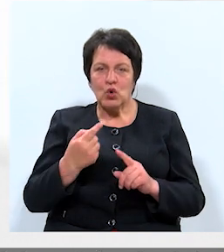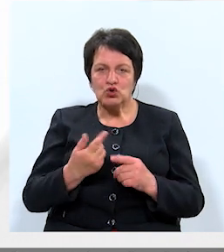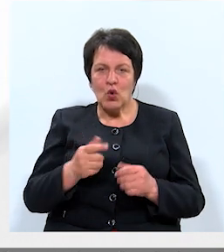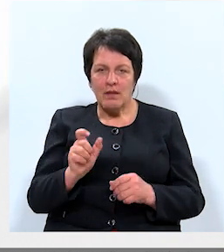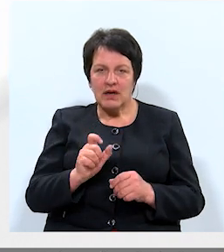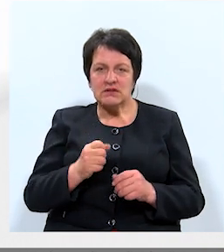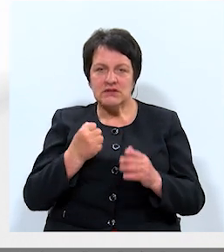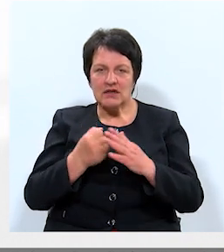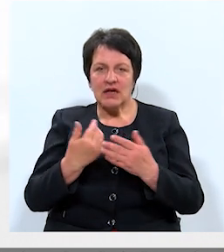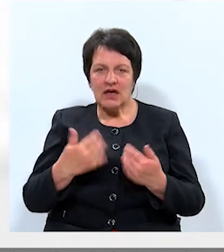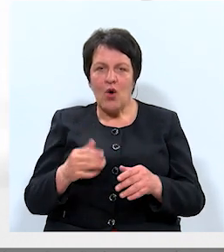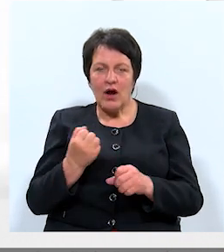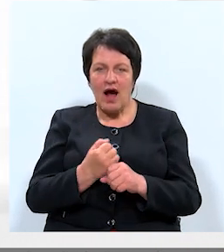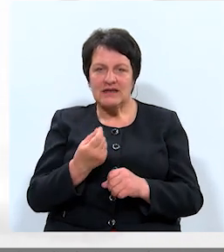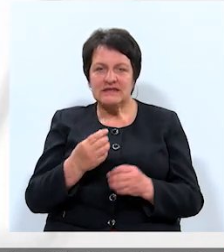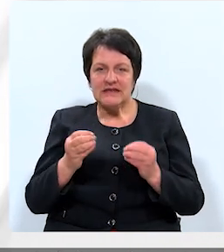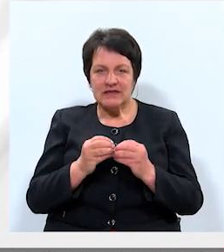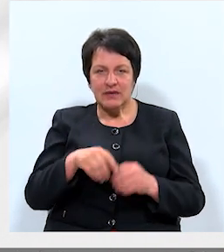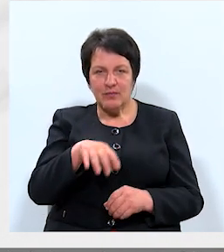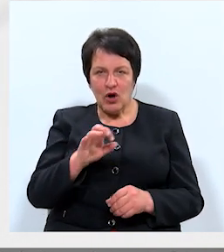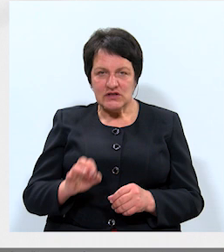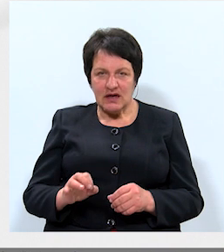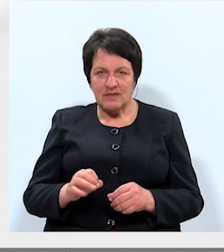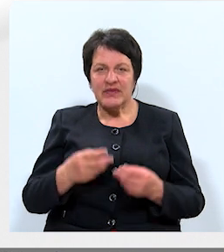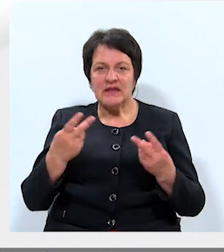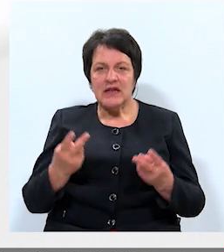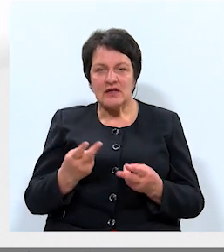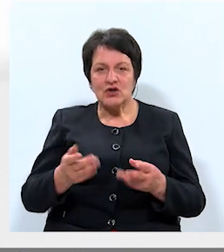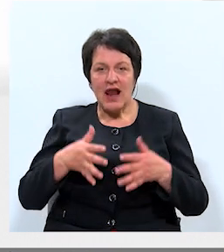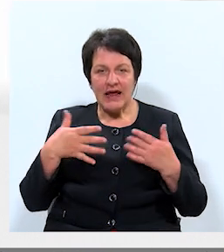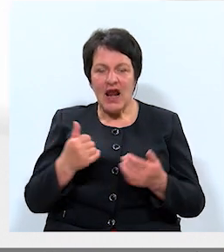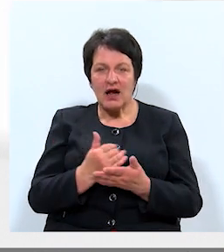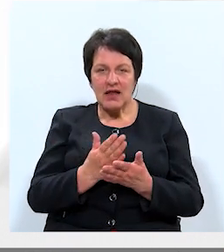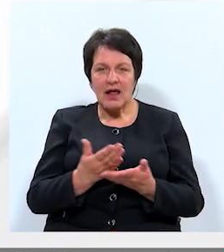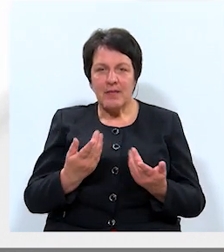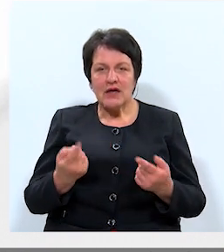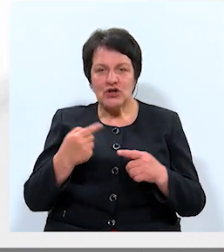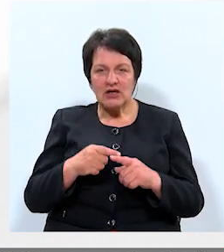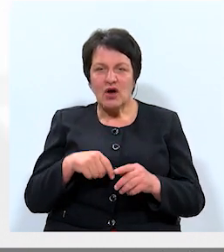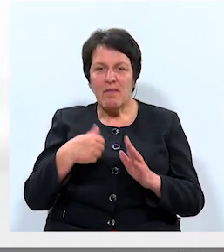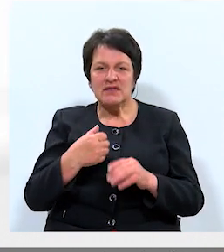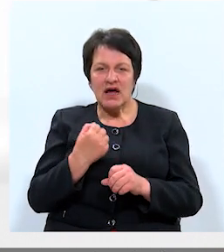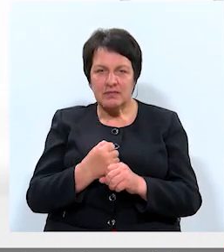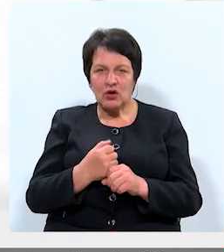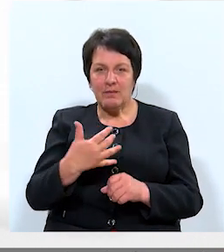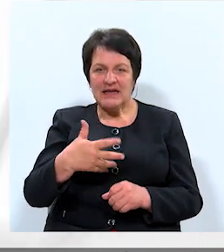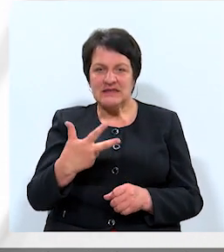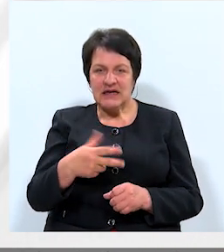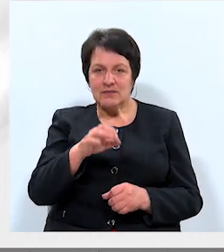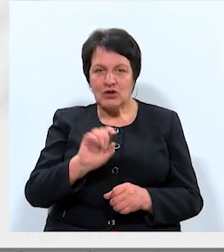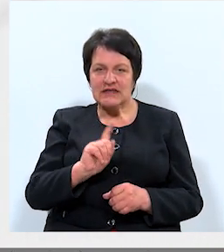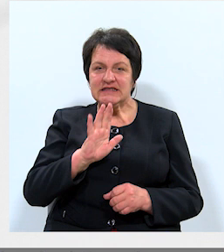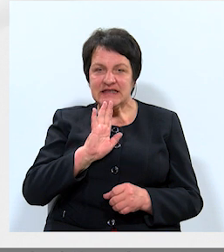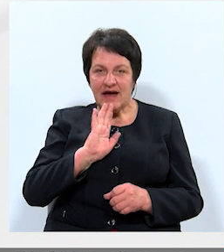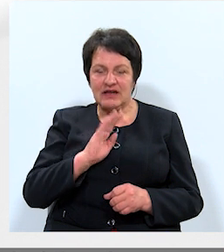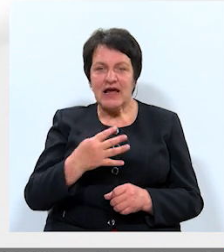sasniedzis jau gan drīz desmit procentu. Jau tradicionāli lielākā daļa pašreizējo bezdarbnieku 53% ir sievietes,